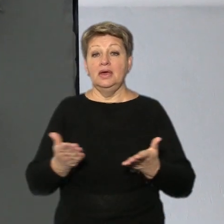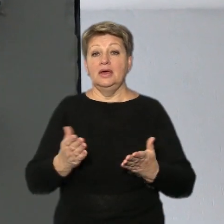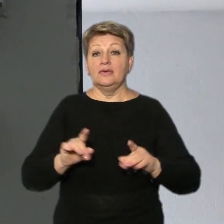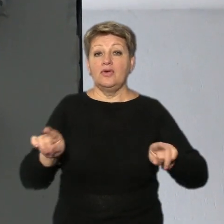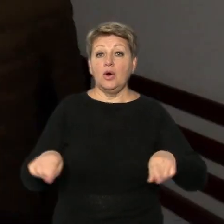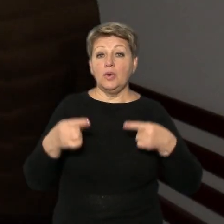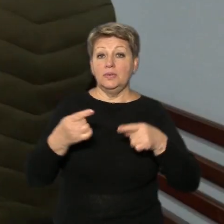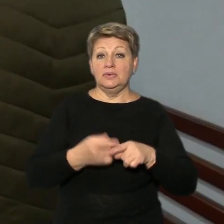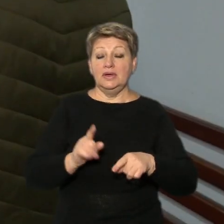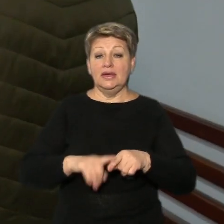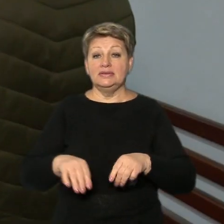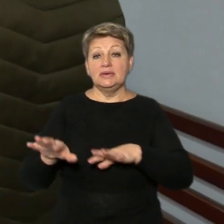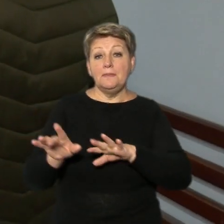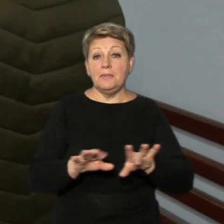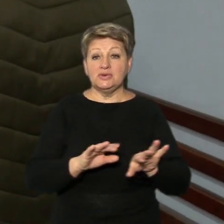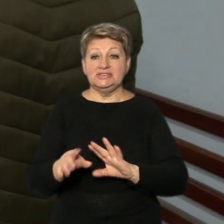процеси.